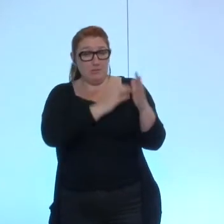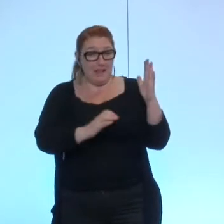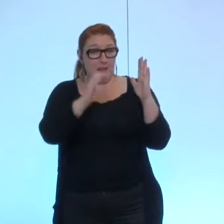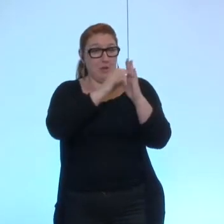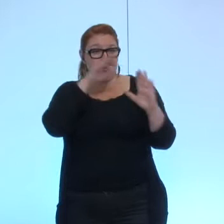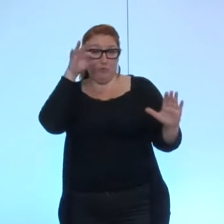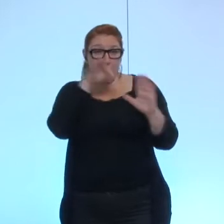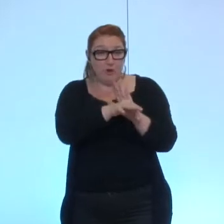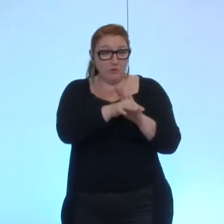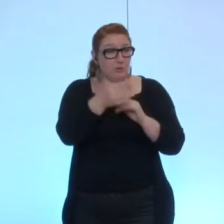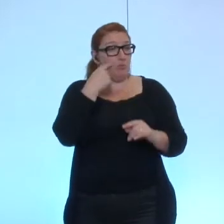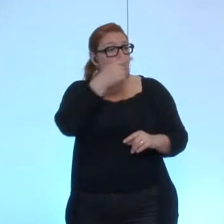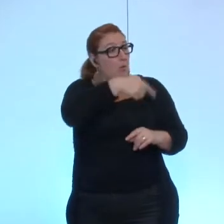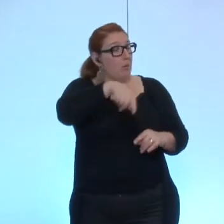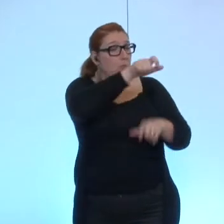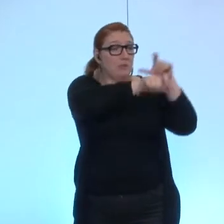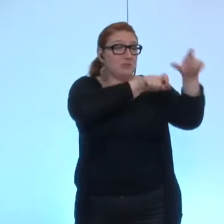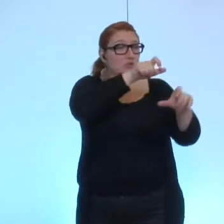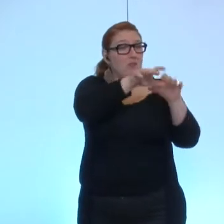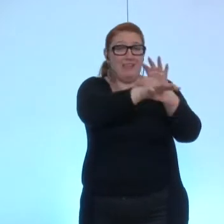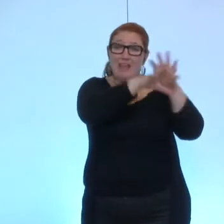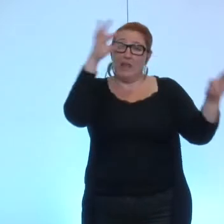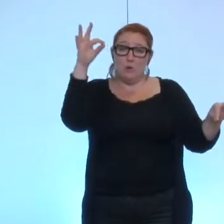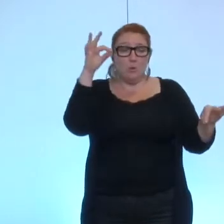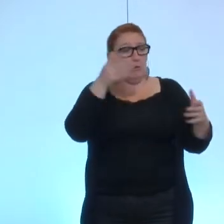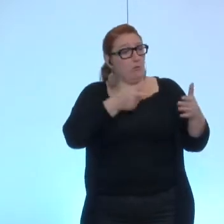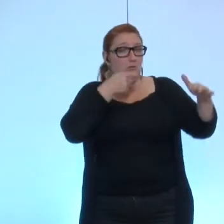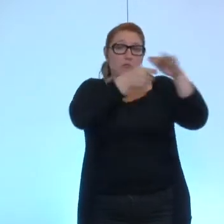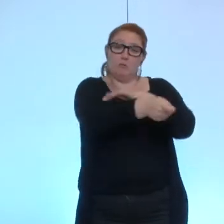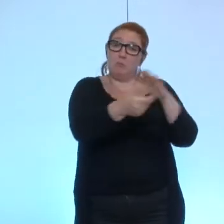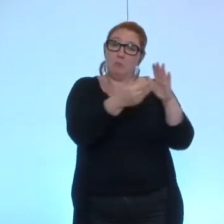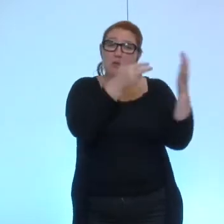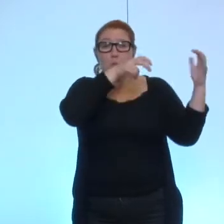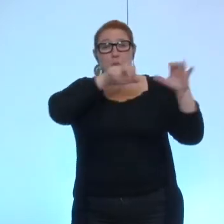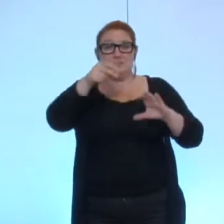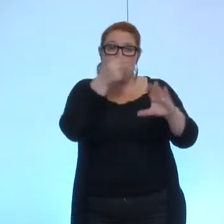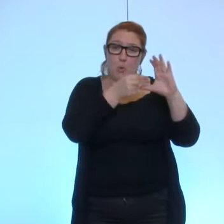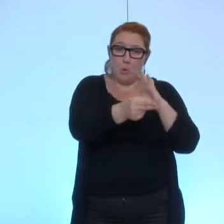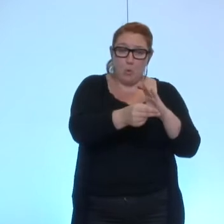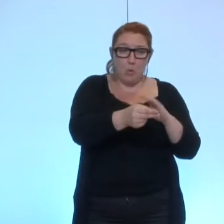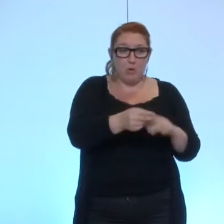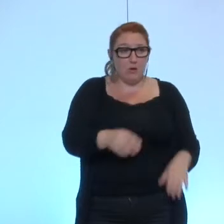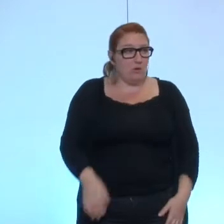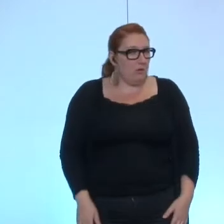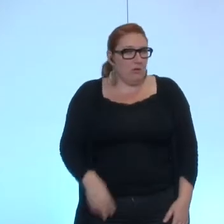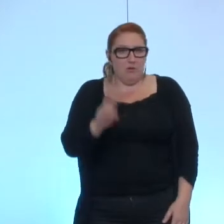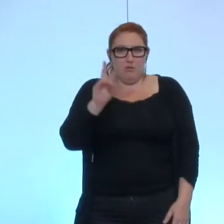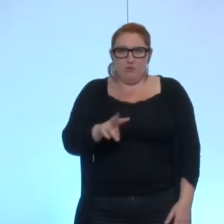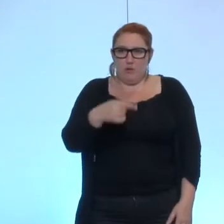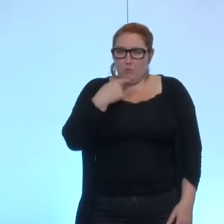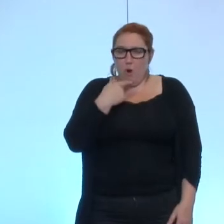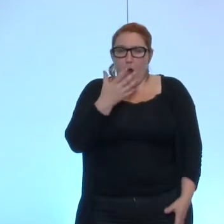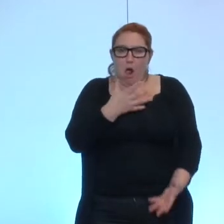élus de cette assemblée une allocation de 1800 euros et cela étant je ne le sous-entends pas je le dis